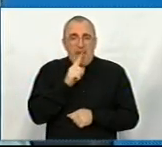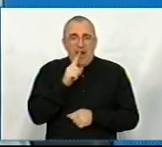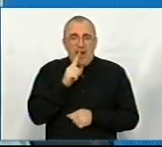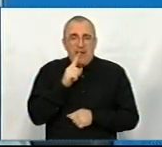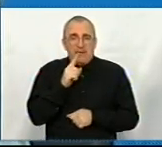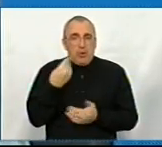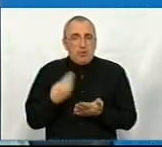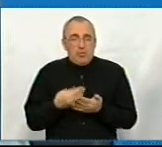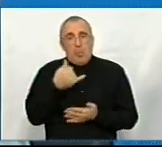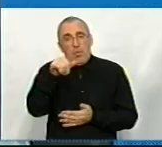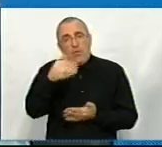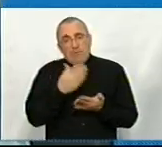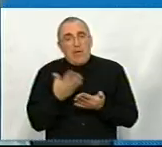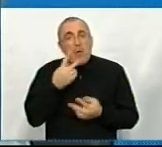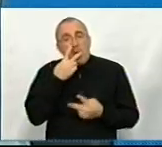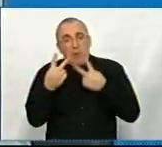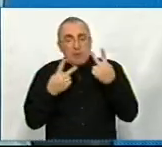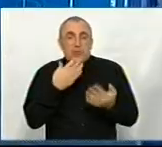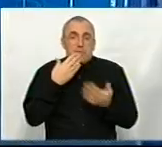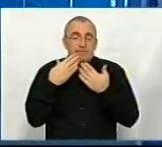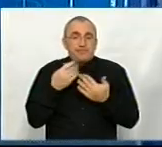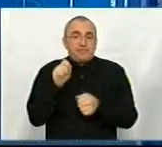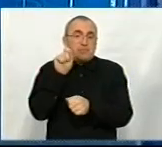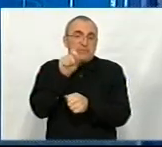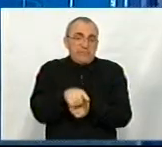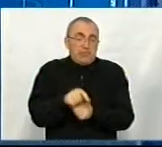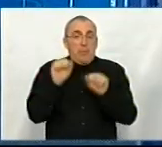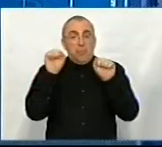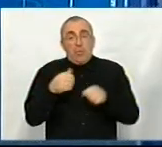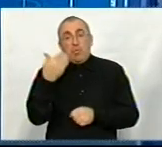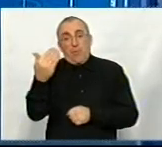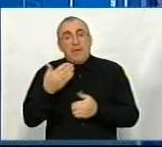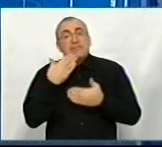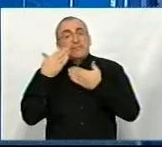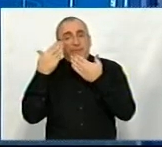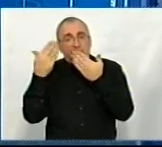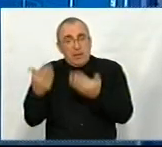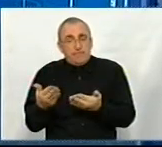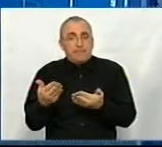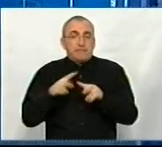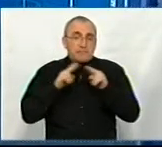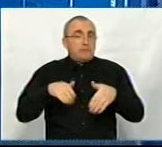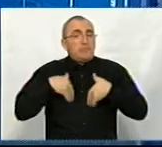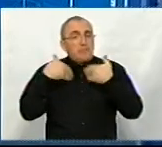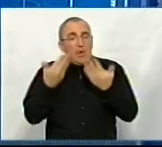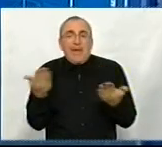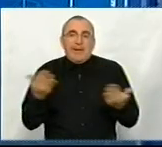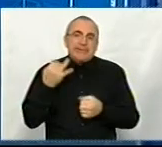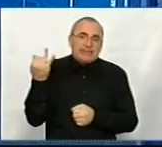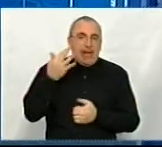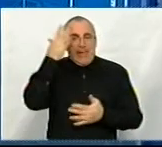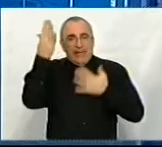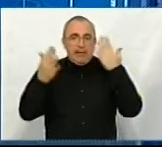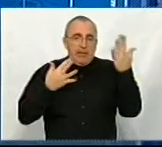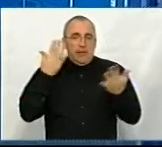Тому, можливо, у вас є якесь бачення. Ну, і стосовно призначення, можливо, до вас вже зверталися і також пропонували якісь цікаві ідеї.